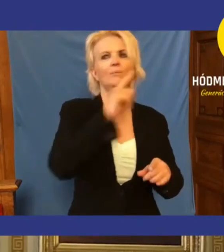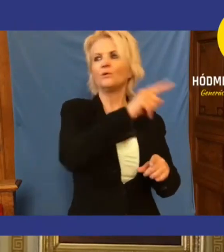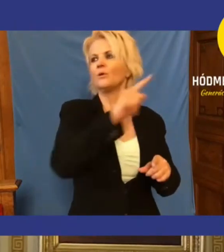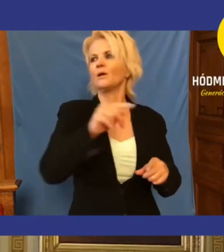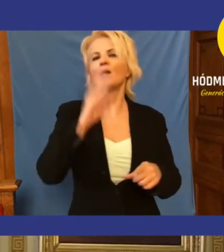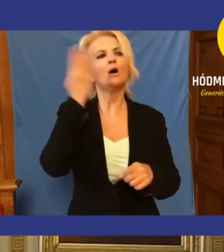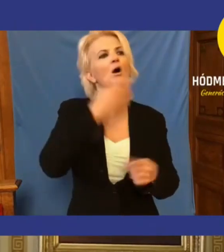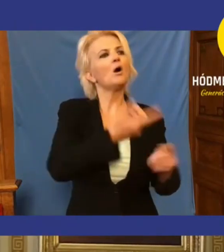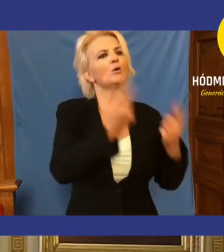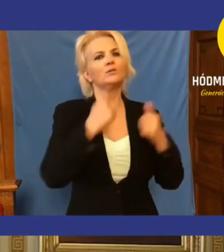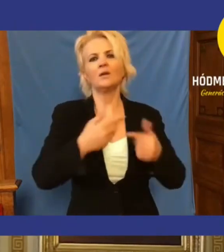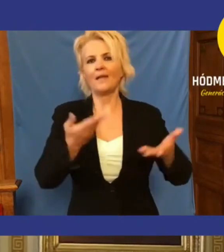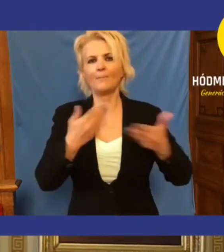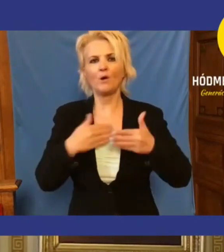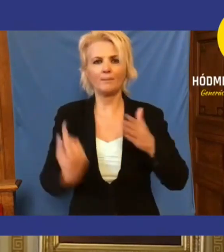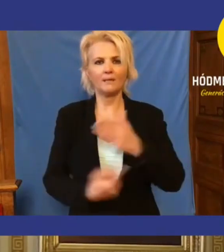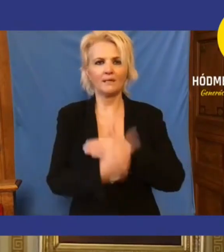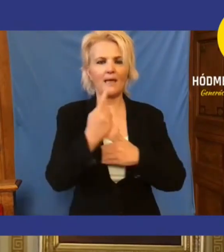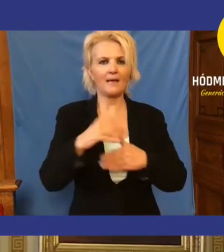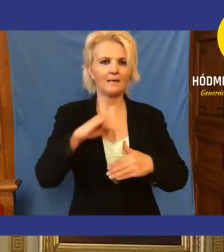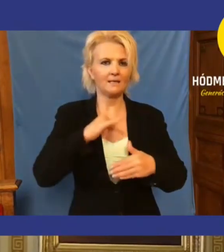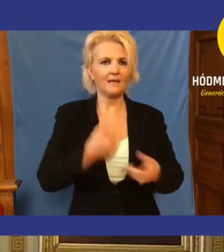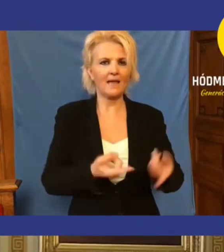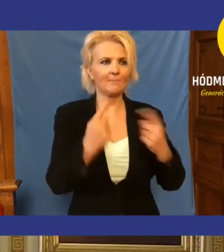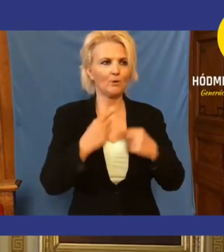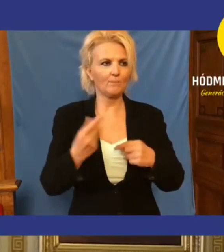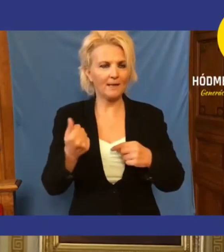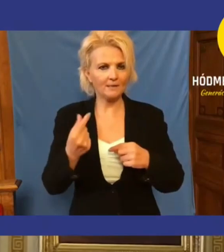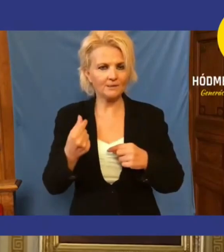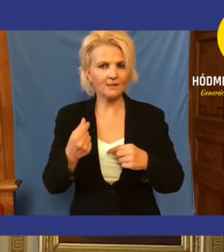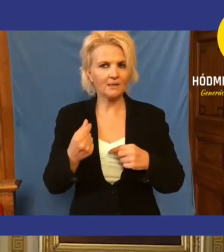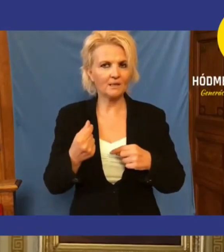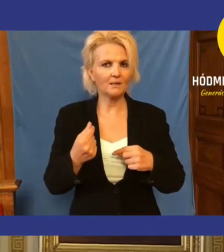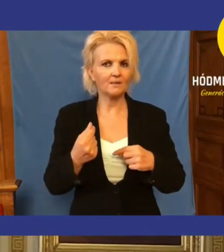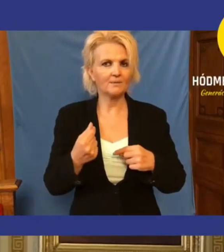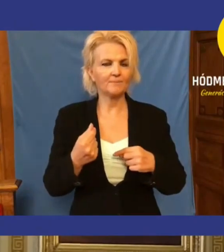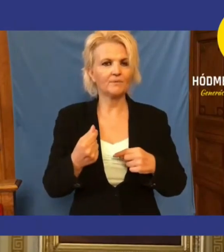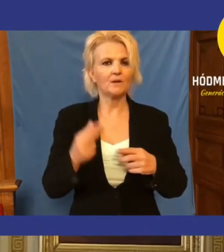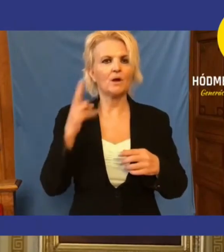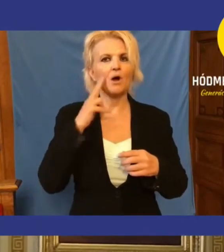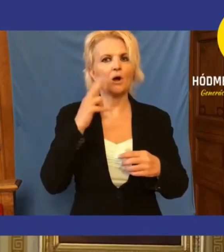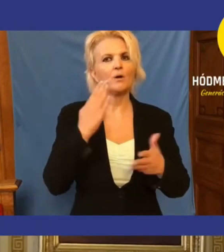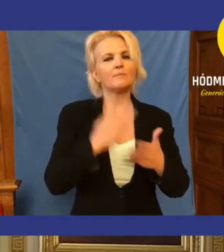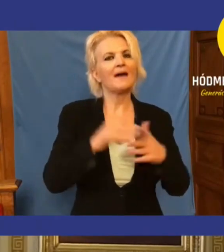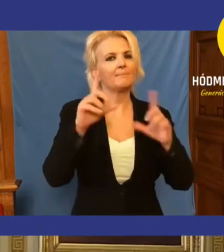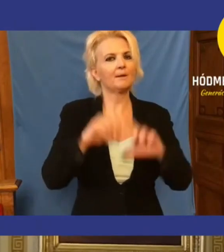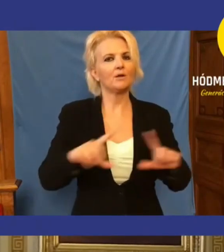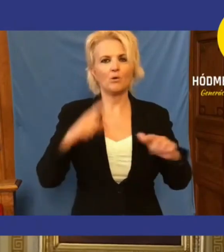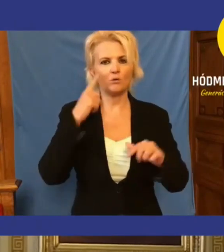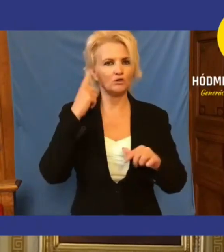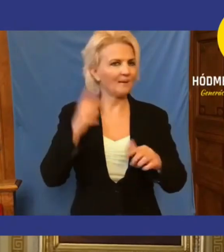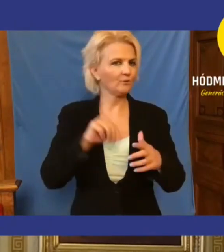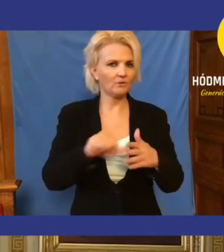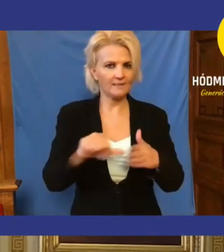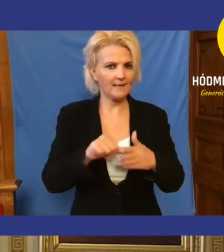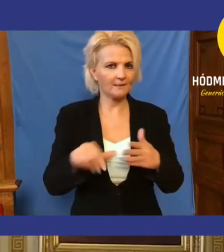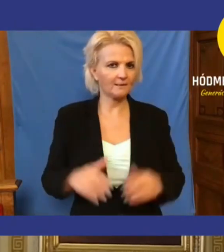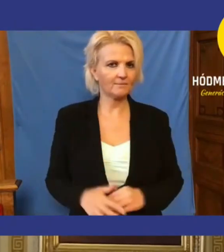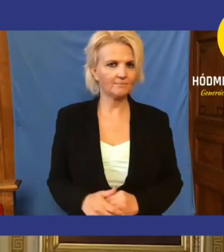onnan nem jön az idegen külföldi, idegen érdekekből szolgáló pénz, ahogy önök mondják, akkor már a pedagógusoknak se tudnak fizetni.